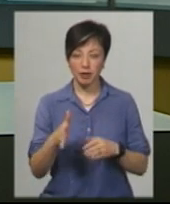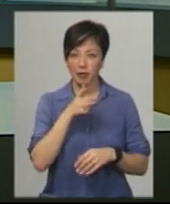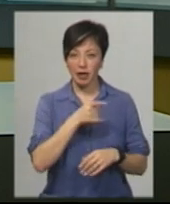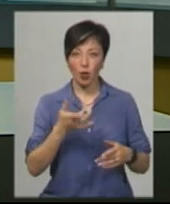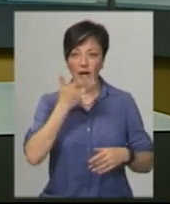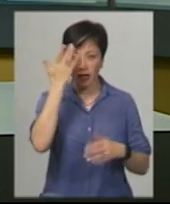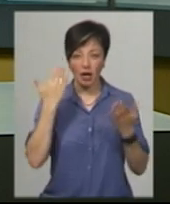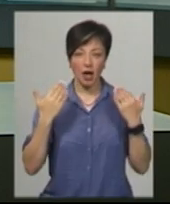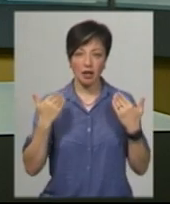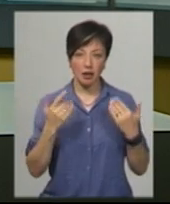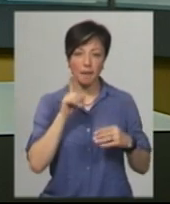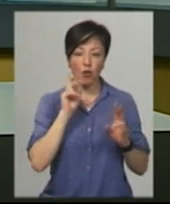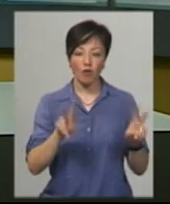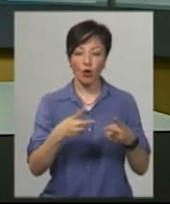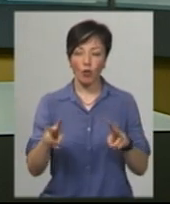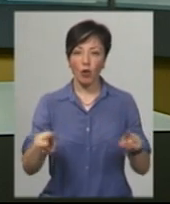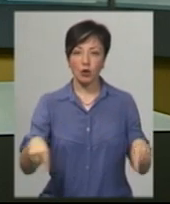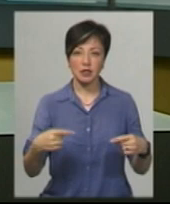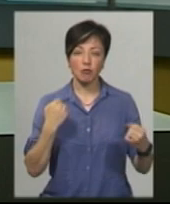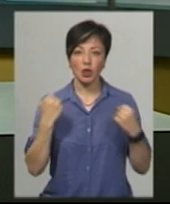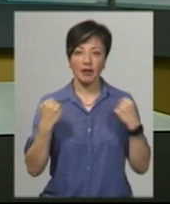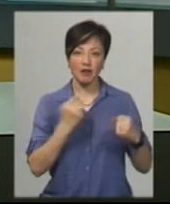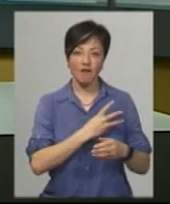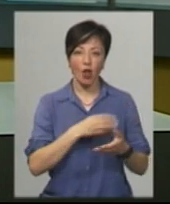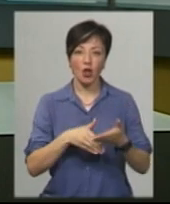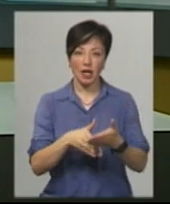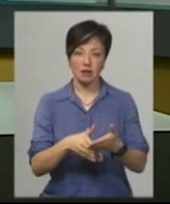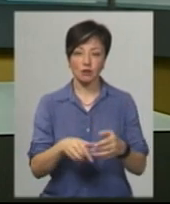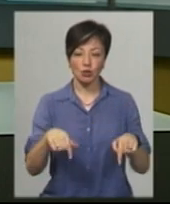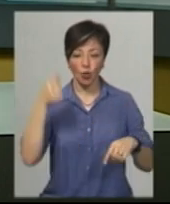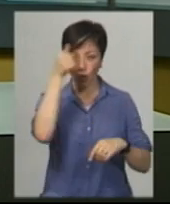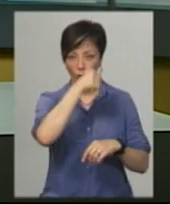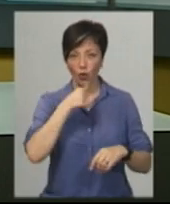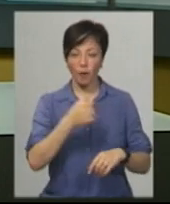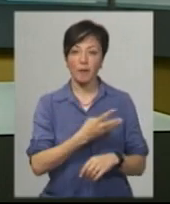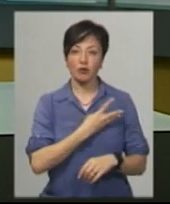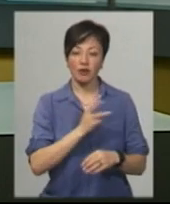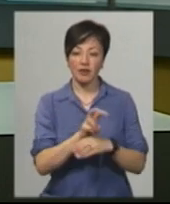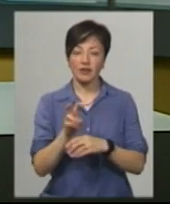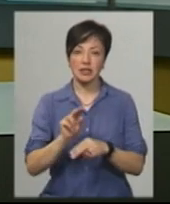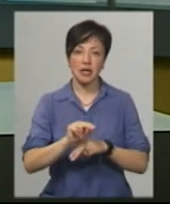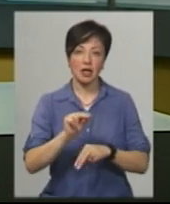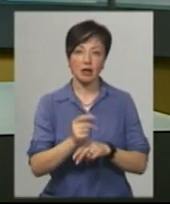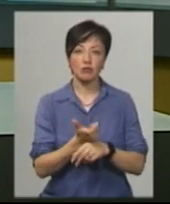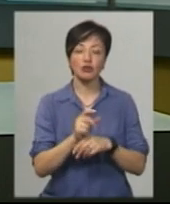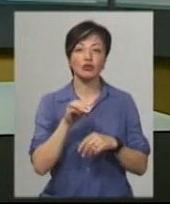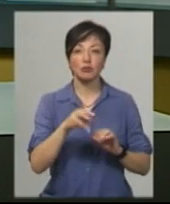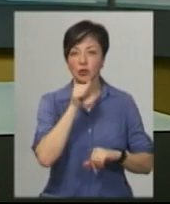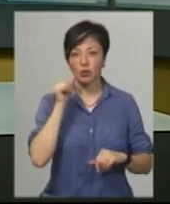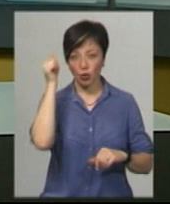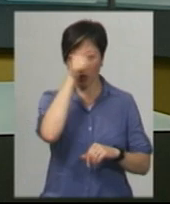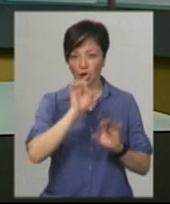літніх канікул у підліткових клубах організовує спортивне волонтерство. Цього року охочих відвідати заняття більше, аніж торік,